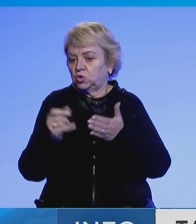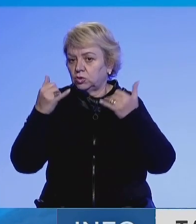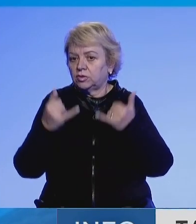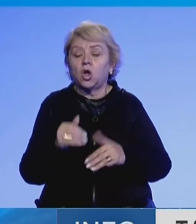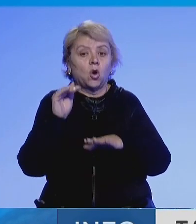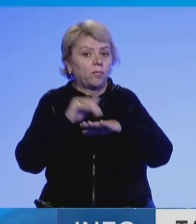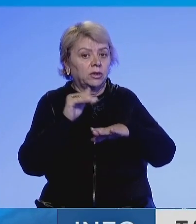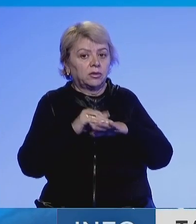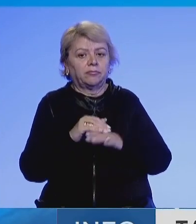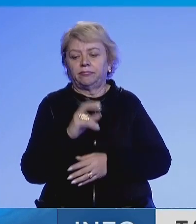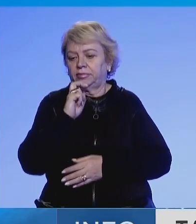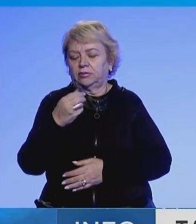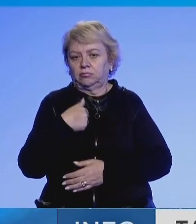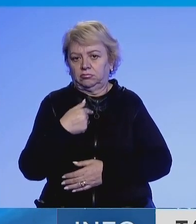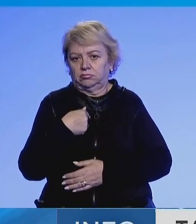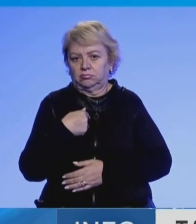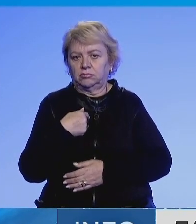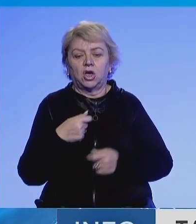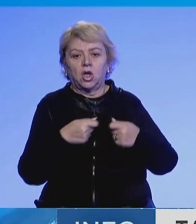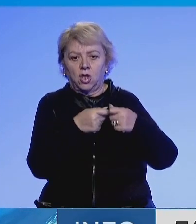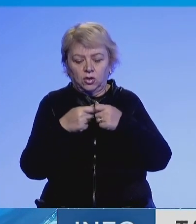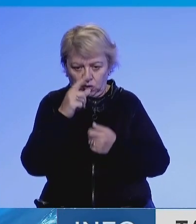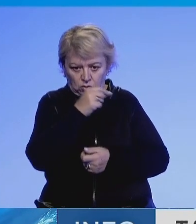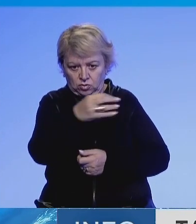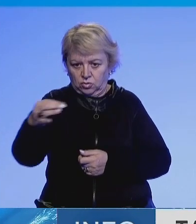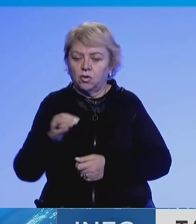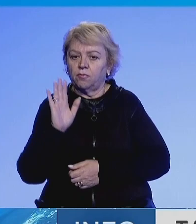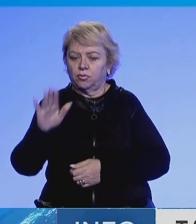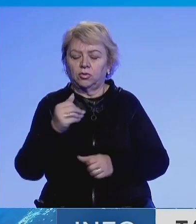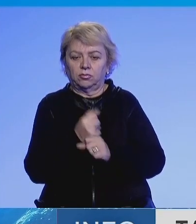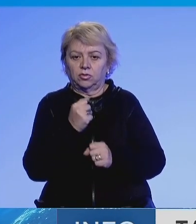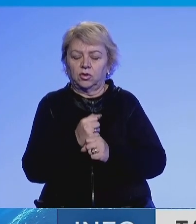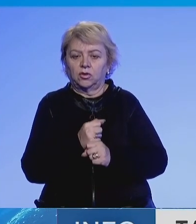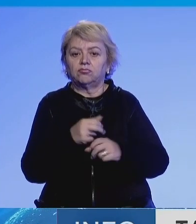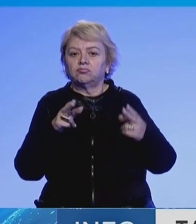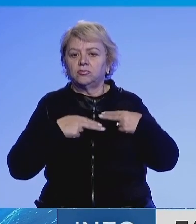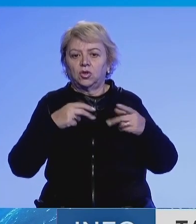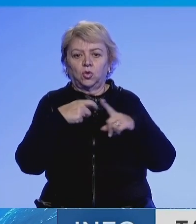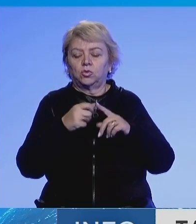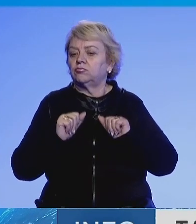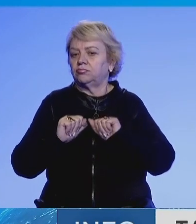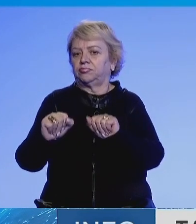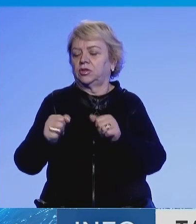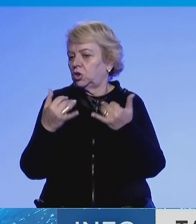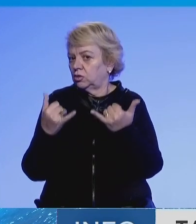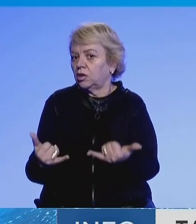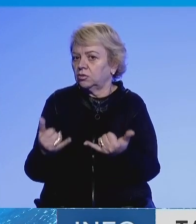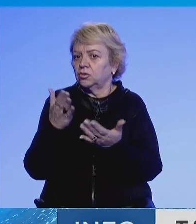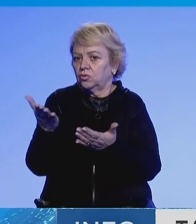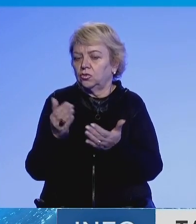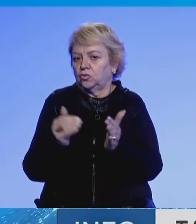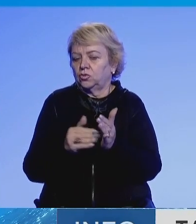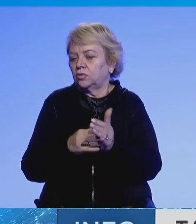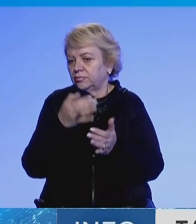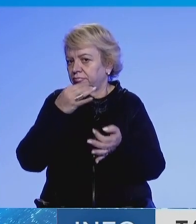komentuar, për gjigja ime është kjo. Asociacioni është punë e Kurti të ka ardhur në pushtet duke kundërshtuar dhe tash atë të duet të